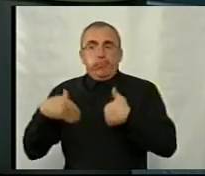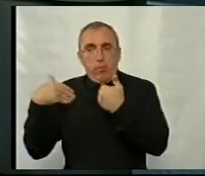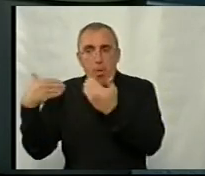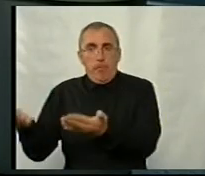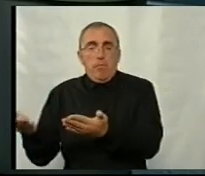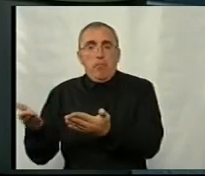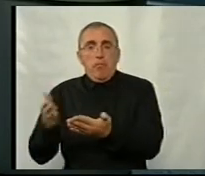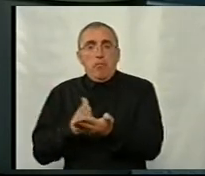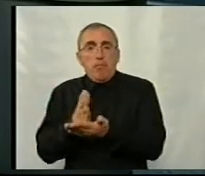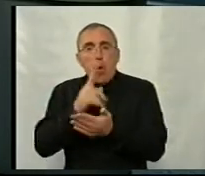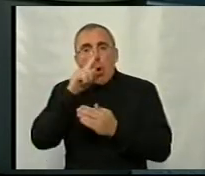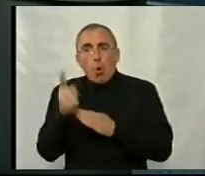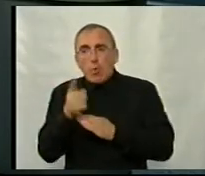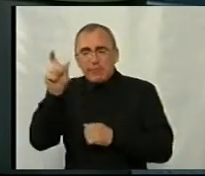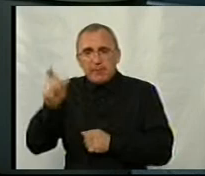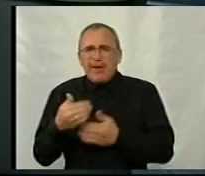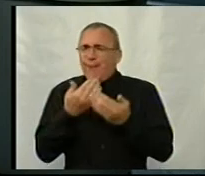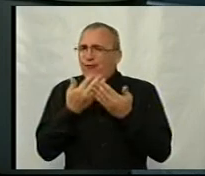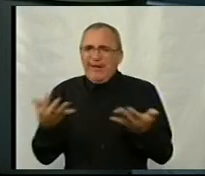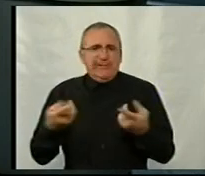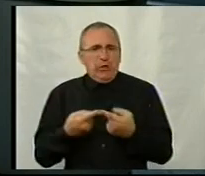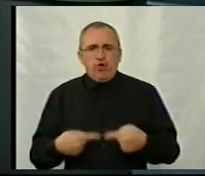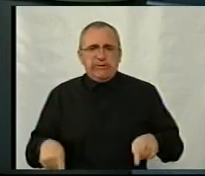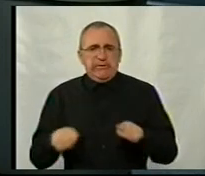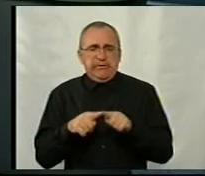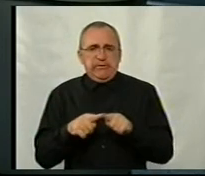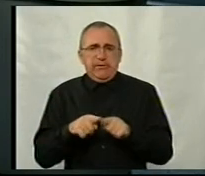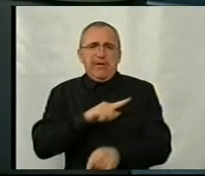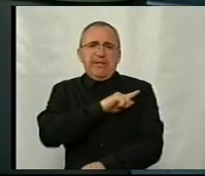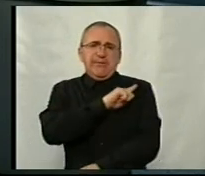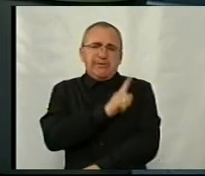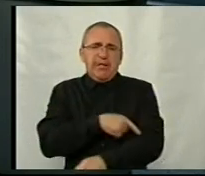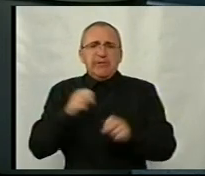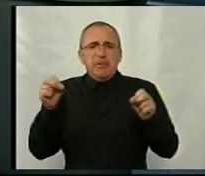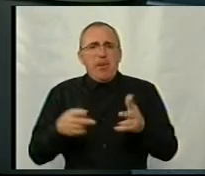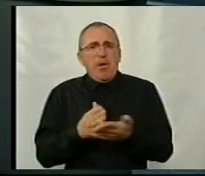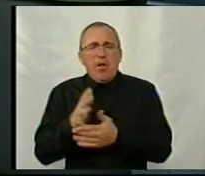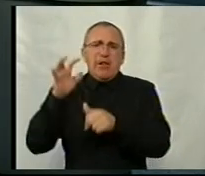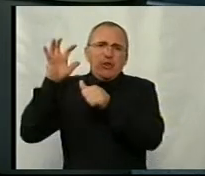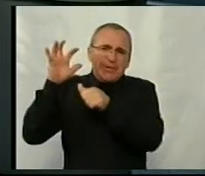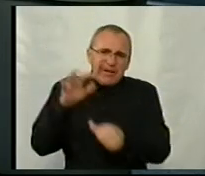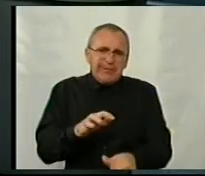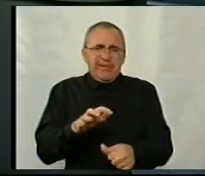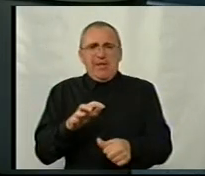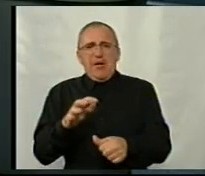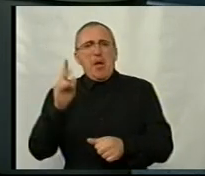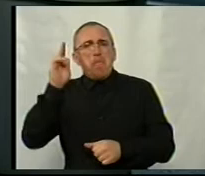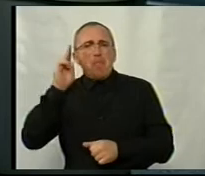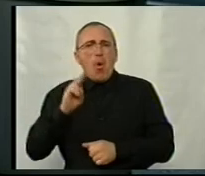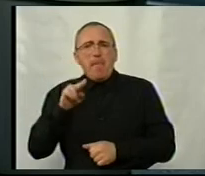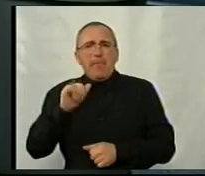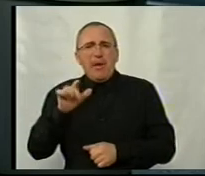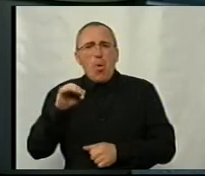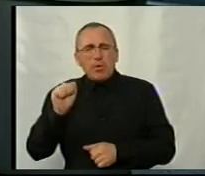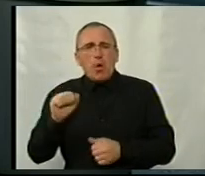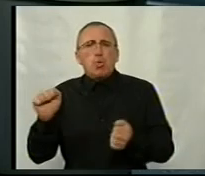посади розвідника в різних частинах. В силах спеціальних операцій, в десантно-штурмових військах, і в морській піхоті, і